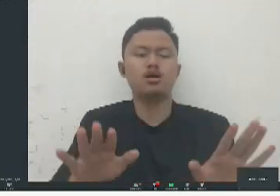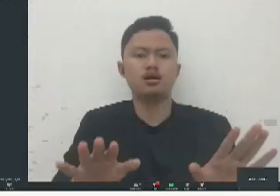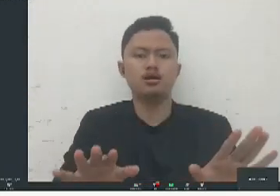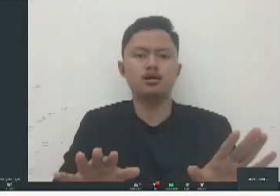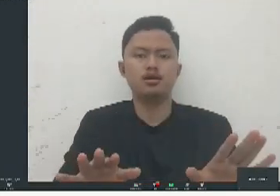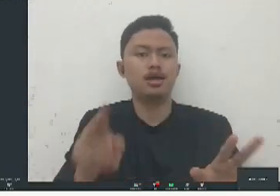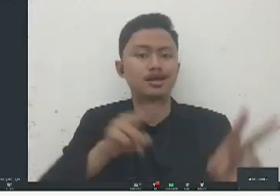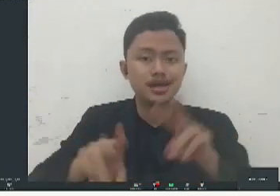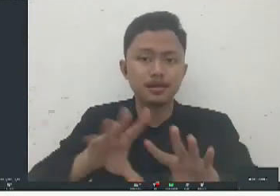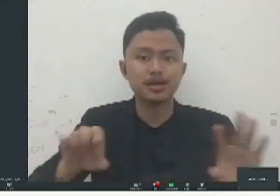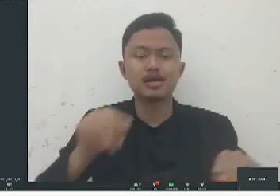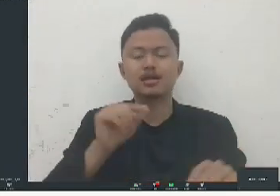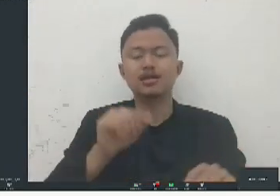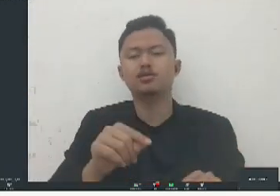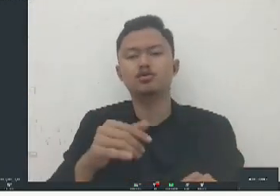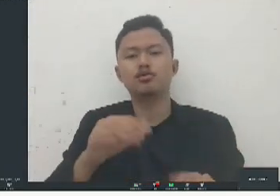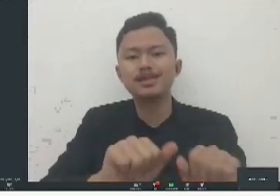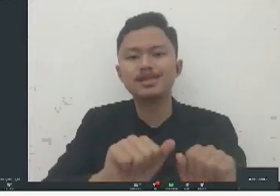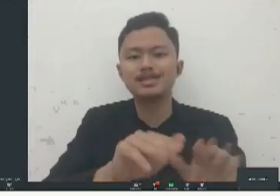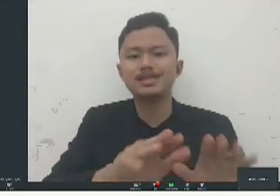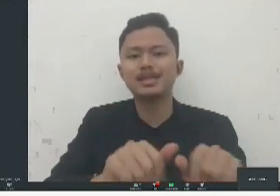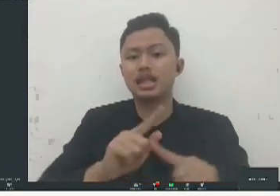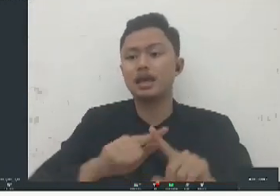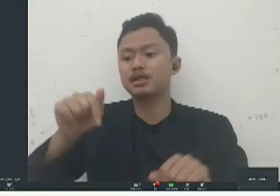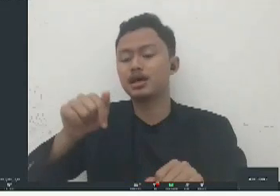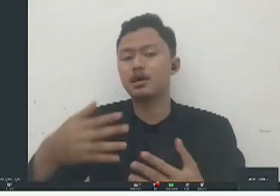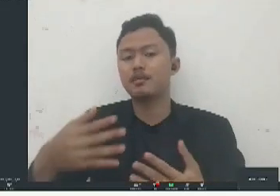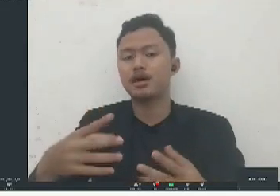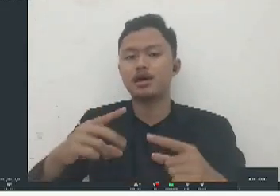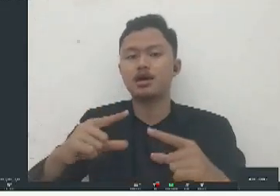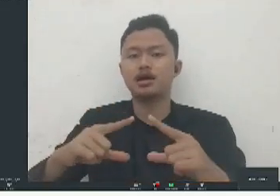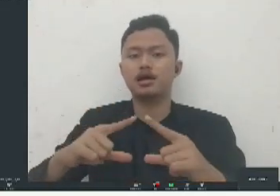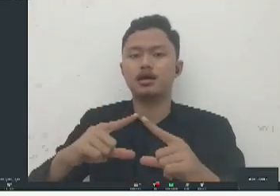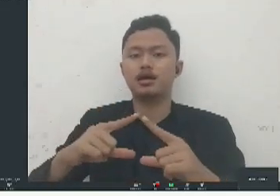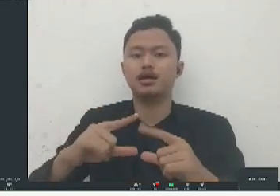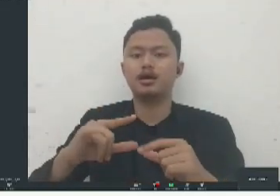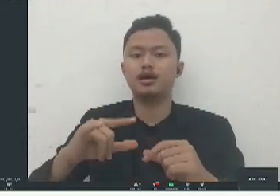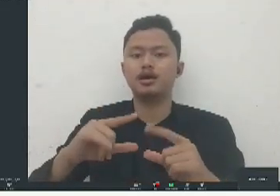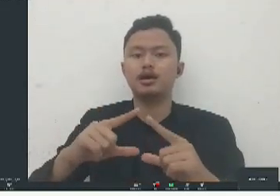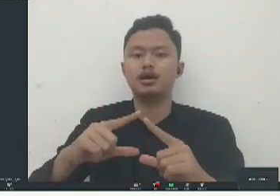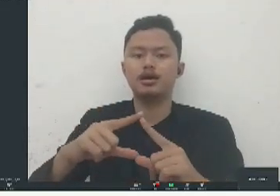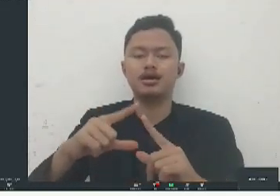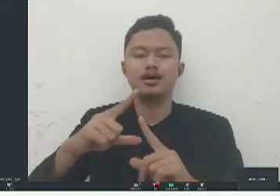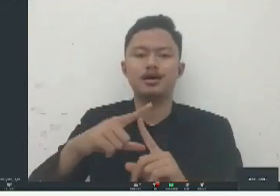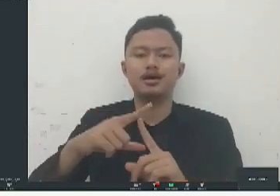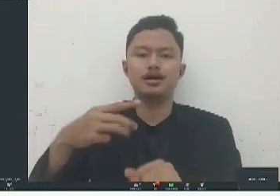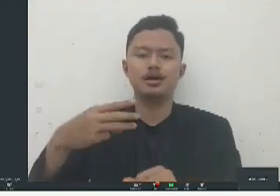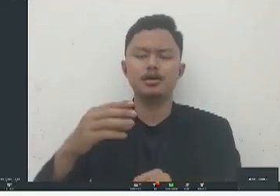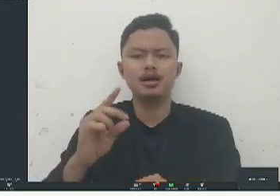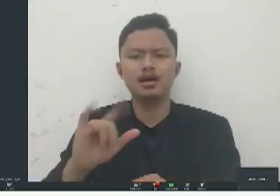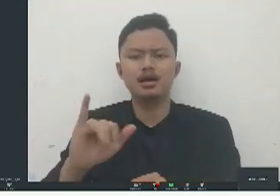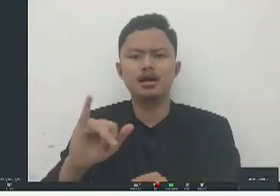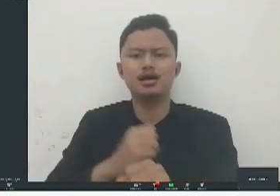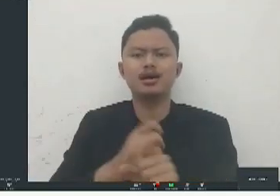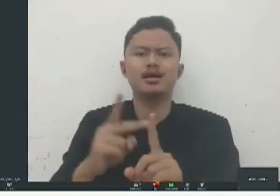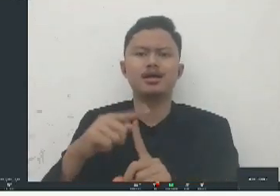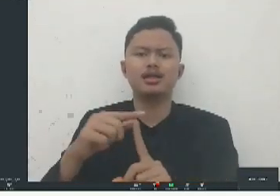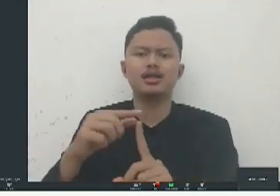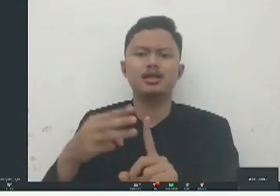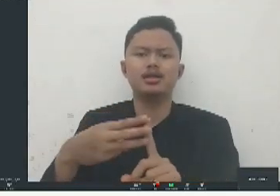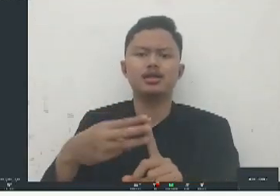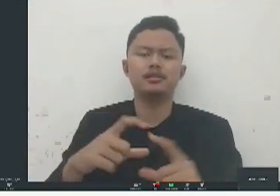begitu tapi kan kalau sekarang kita right base tinggal teman-teman bisanya apa tinggal di tes aja gitu kalau memang tidak qualified